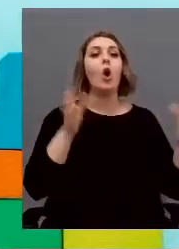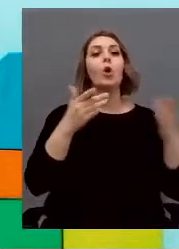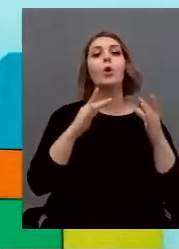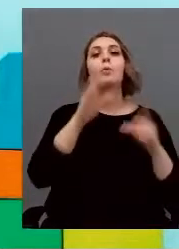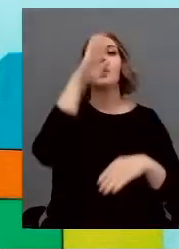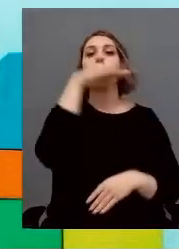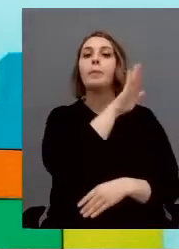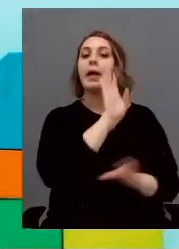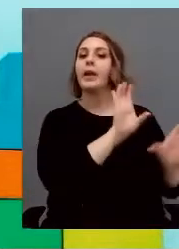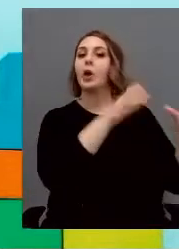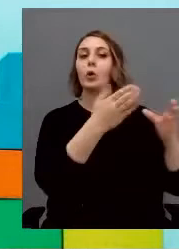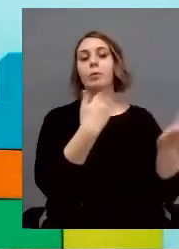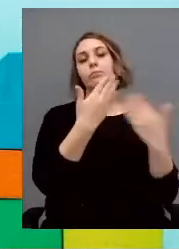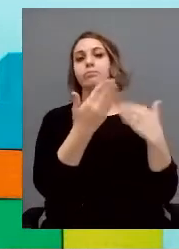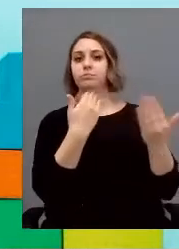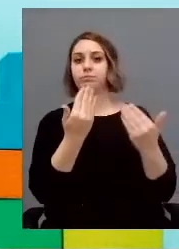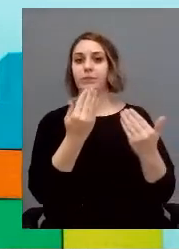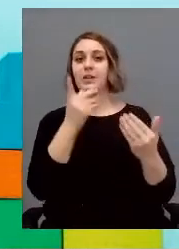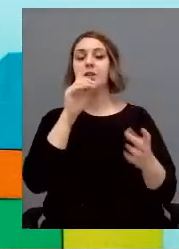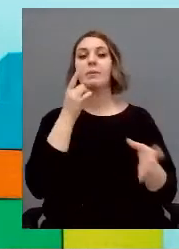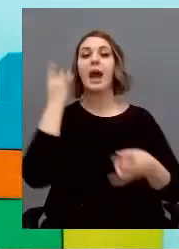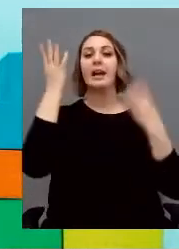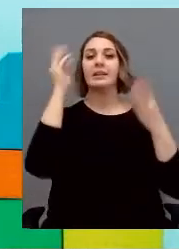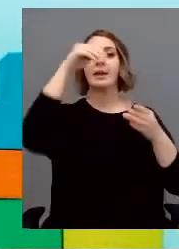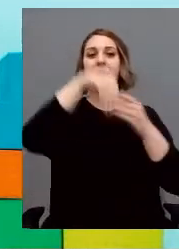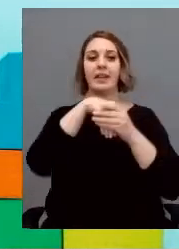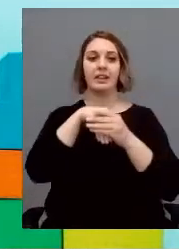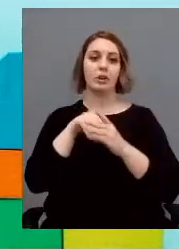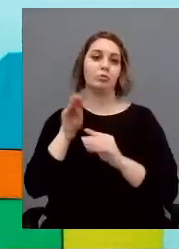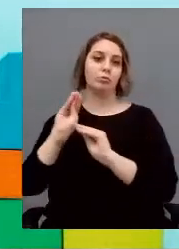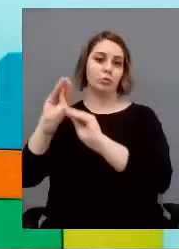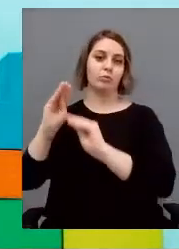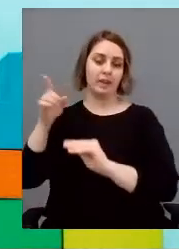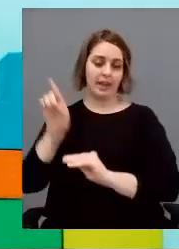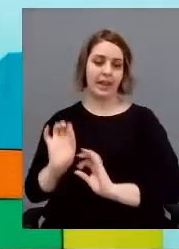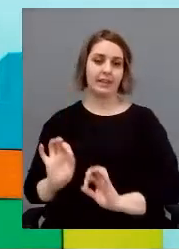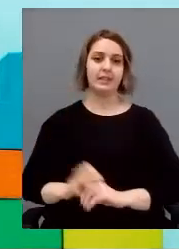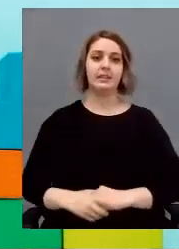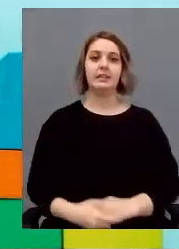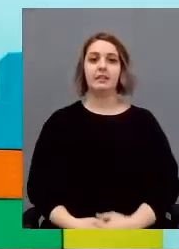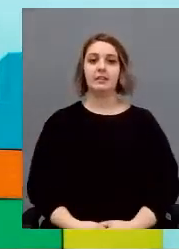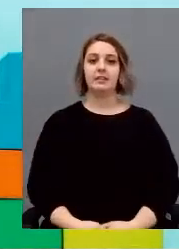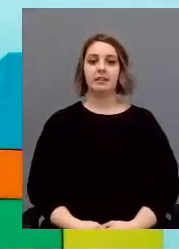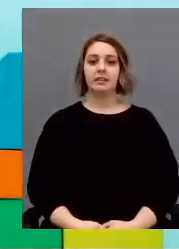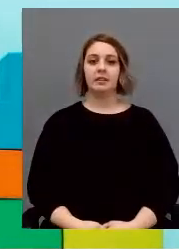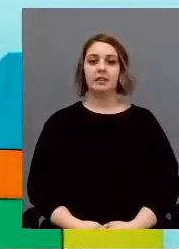e questo è parte dell'attività di Caxina-Rossago. Ok, la prossima.